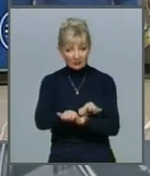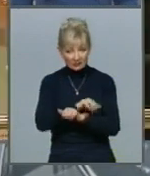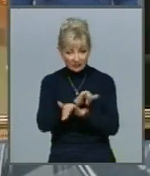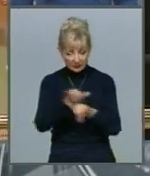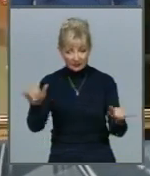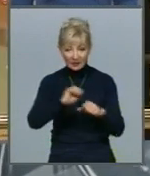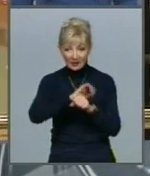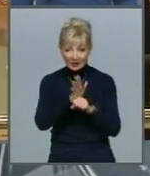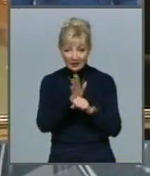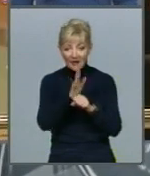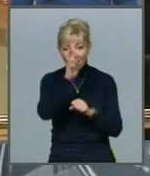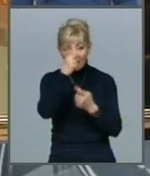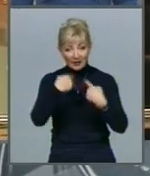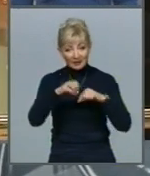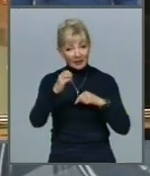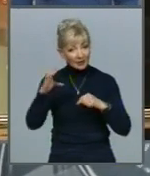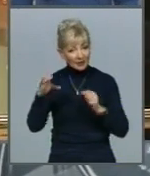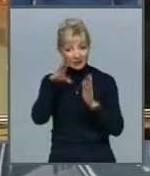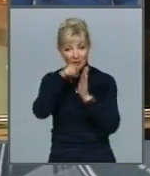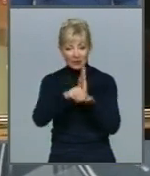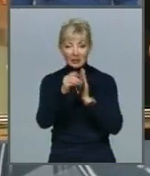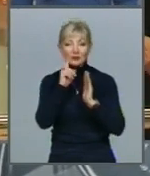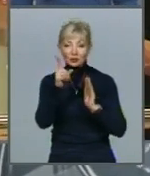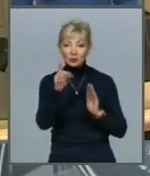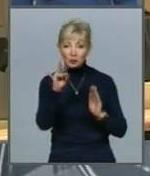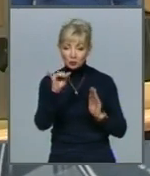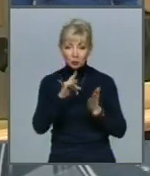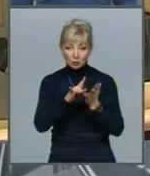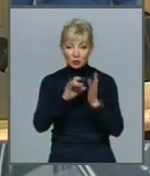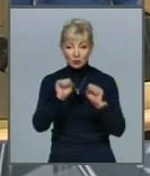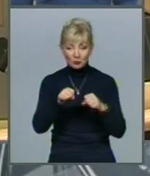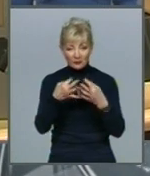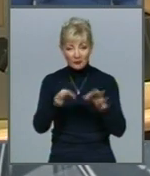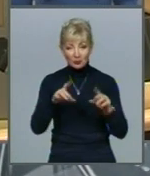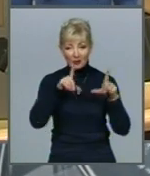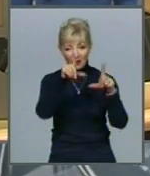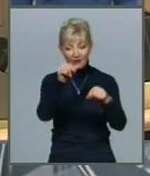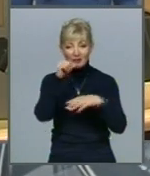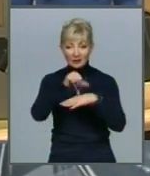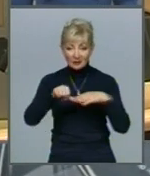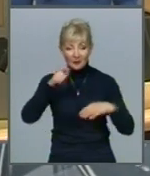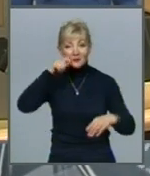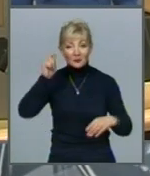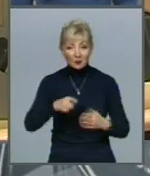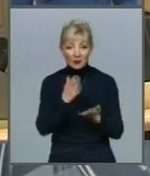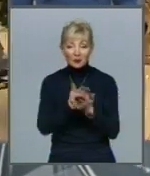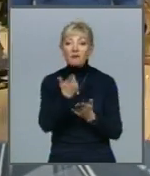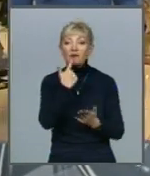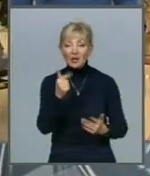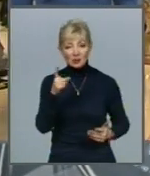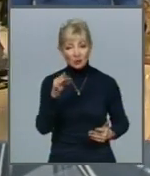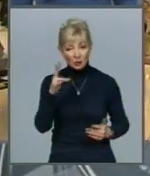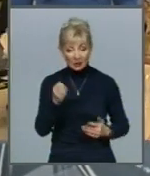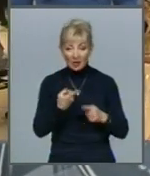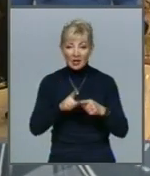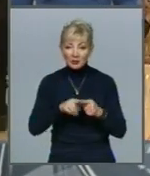Країни ЄС увійшли до зеленої зони Туристам з цих країн можна буде вільно перетнути кордон Україна перебуває у червоній зоні,